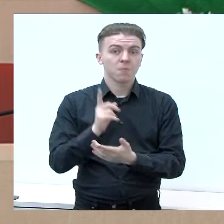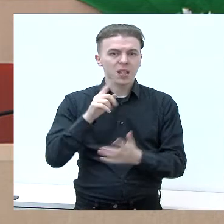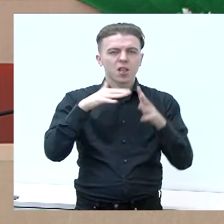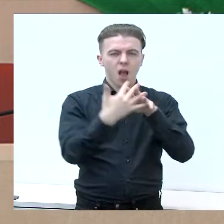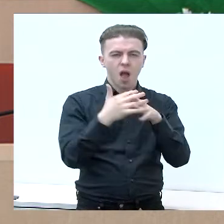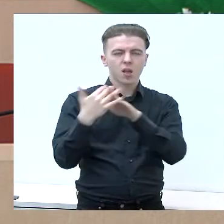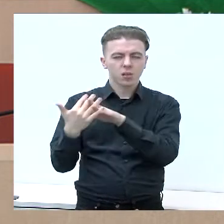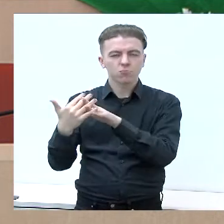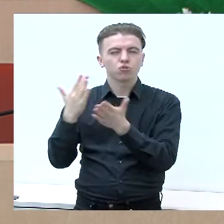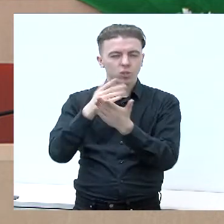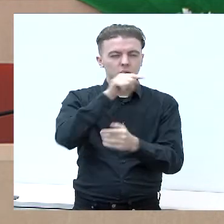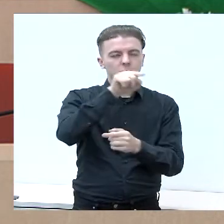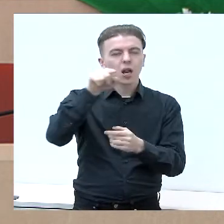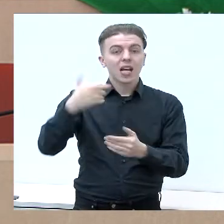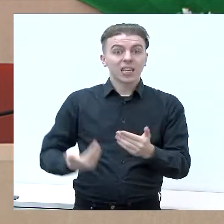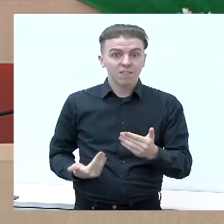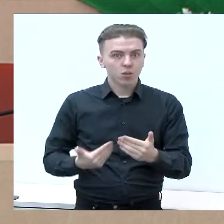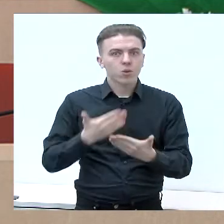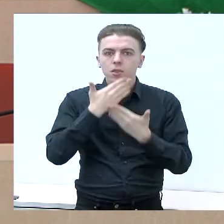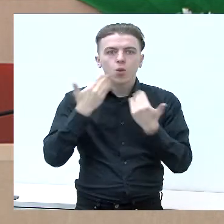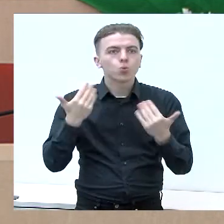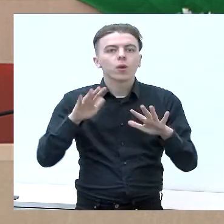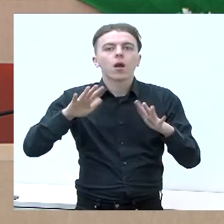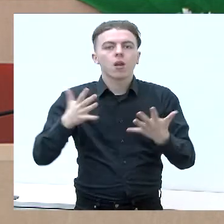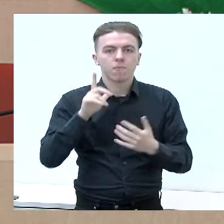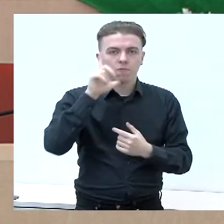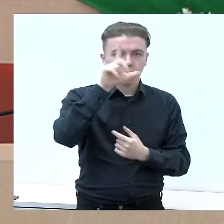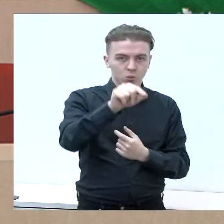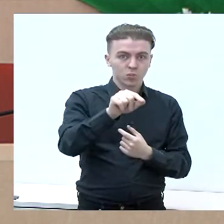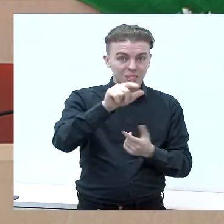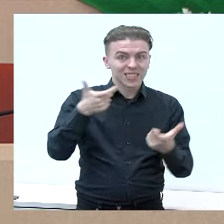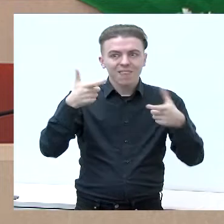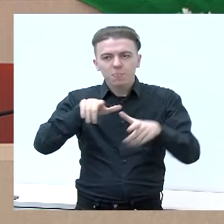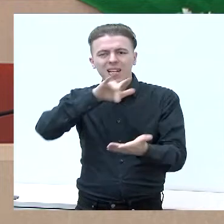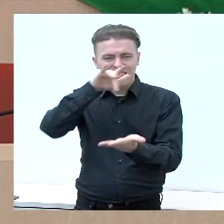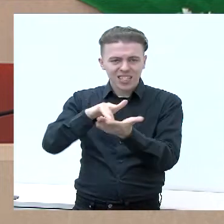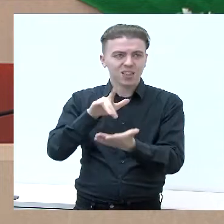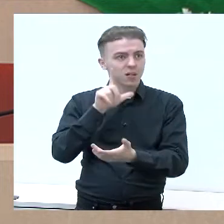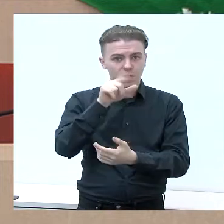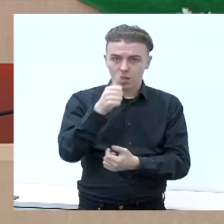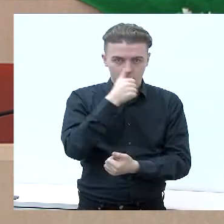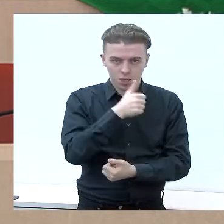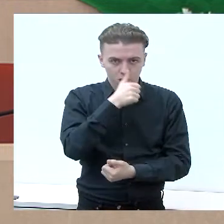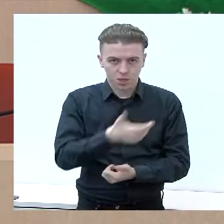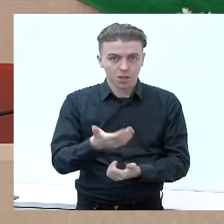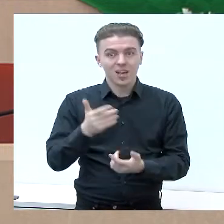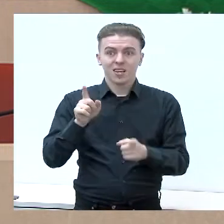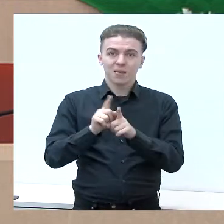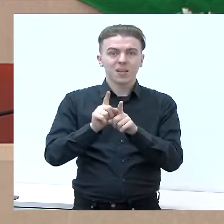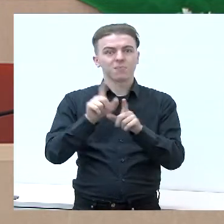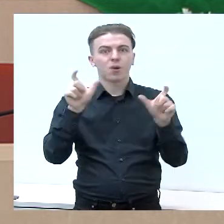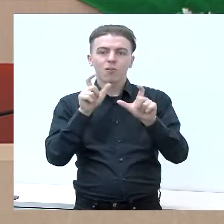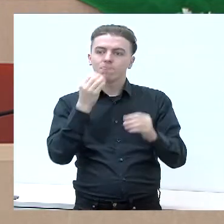savaldybėje neturi net elementaraus susisiekimo su Kalvarijos savaldybės centru vien apsirūpinti maisto